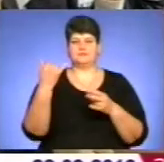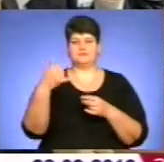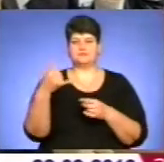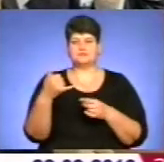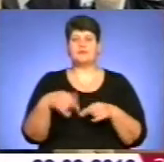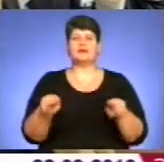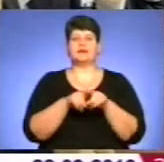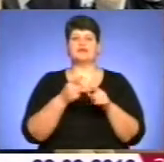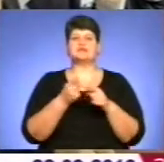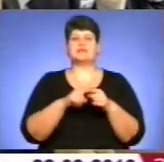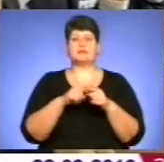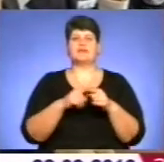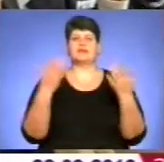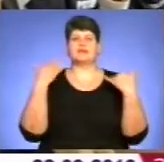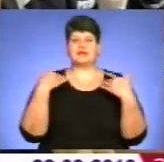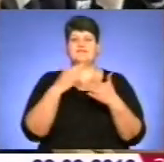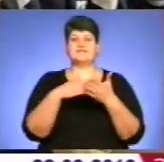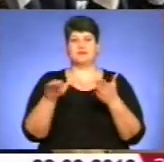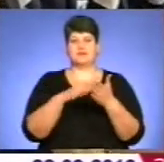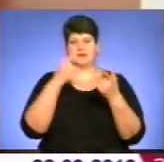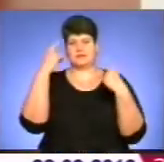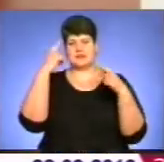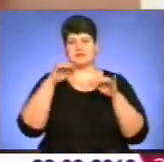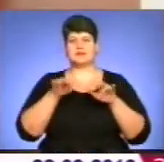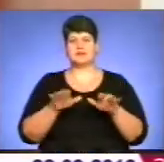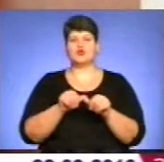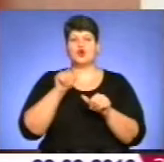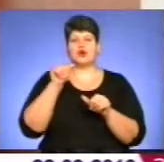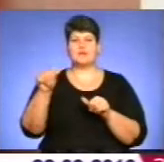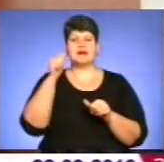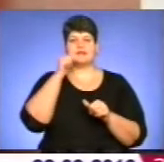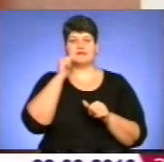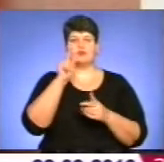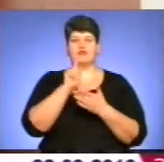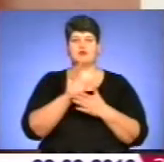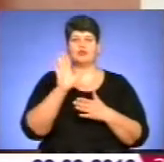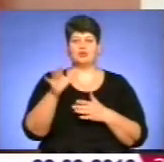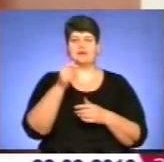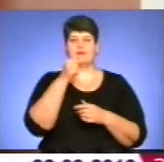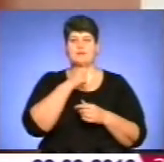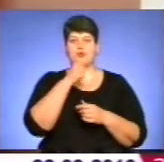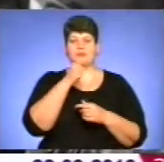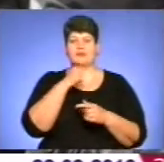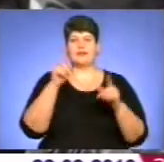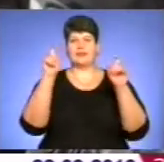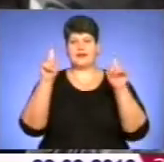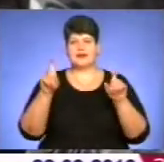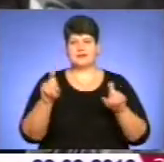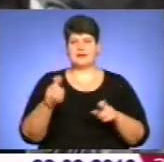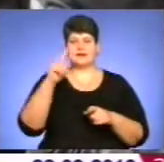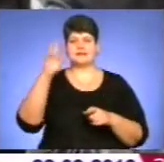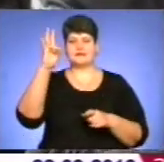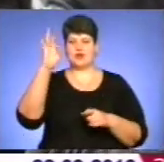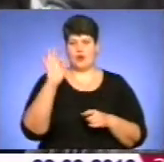цими вихідними відмінили деякі мистецькі заходи. Зокрема, завтра мало стартувати пробне тестування зовнішнього незалежного